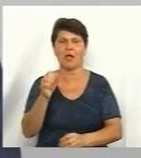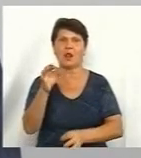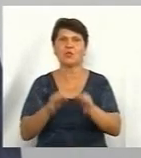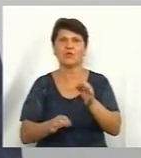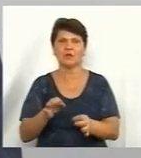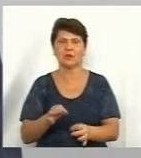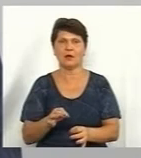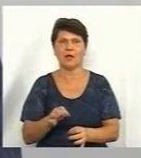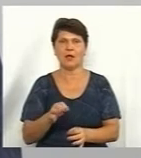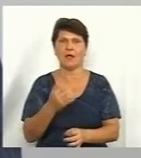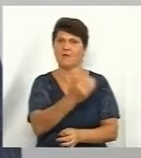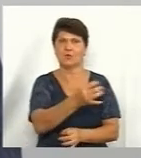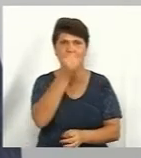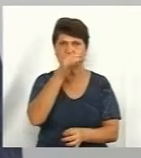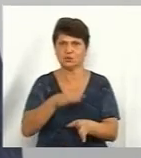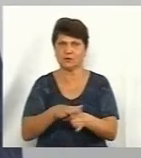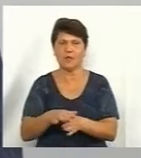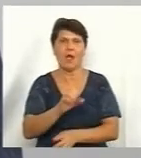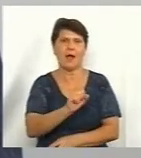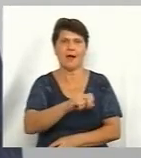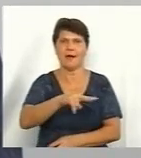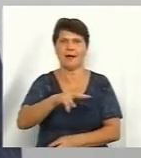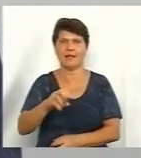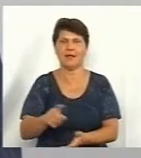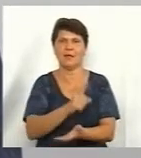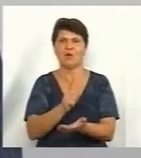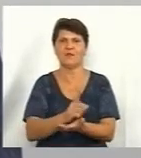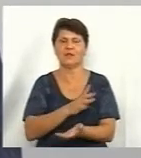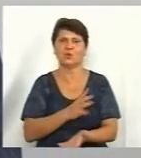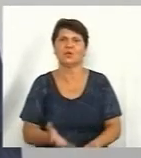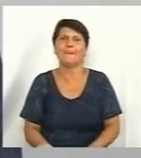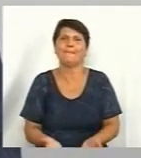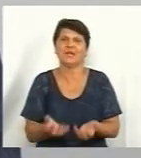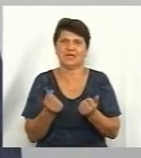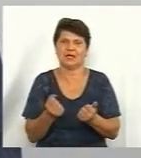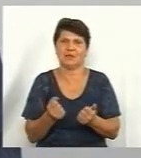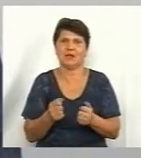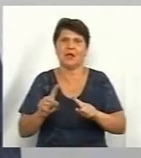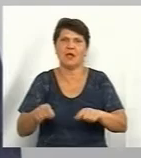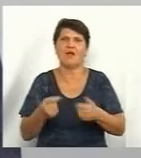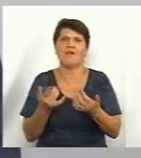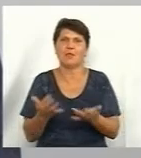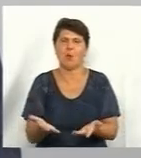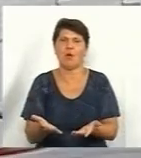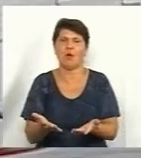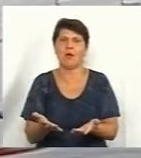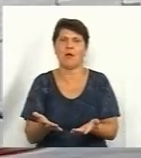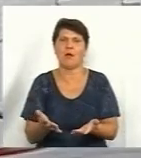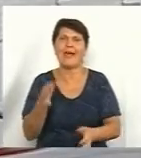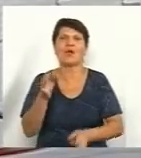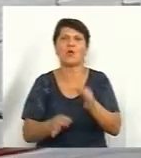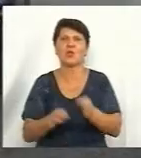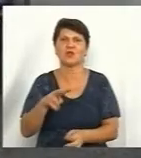дотриматись, але має бути дотримана вимога екологічної Тут вплив на довкілля